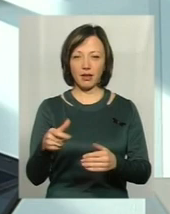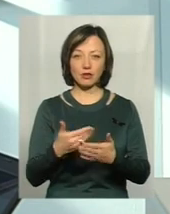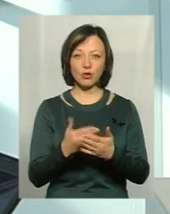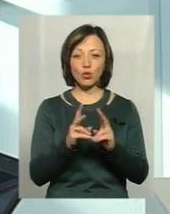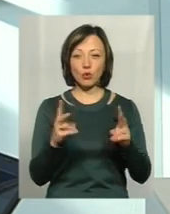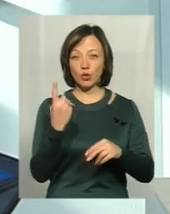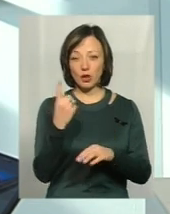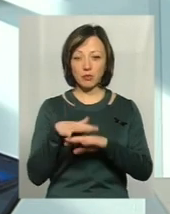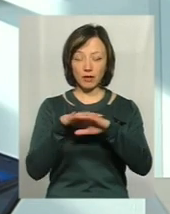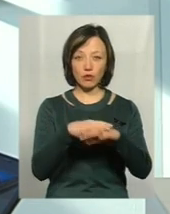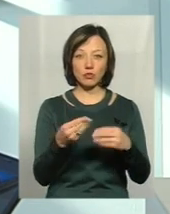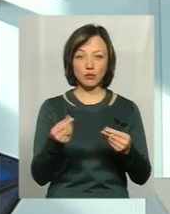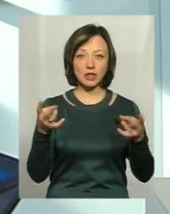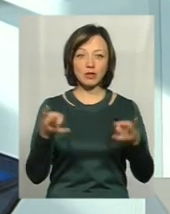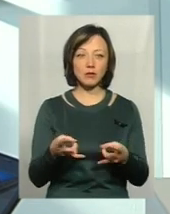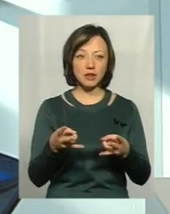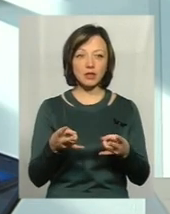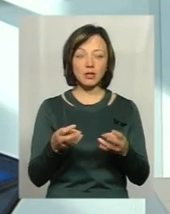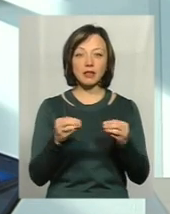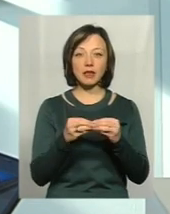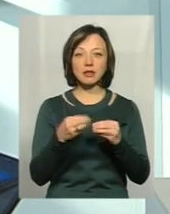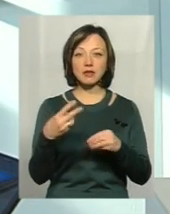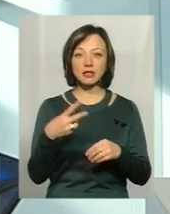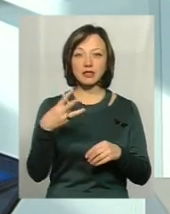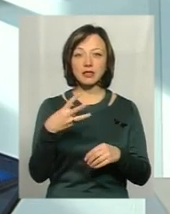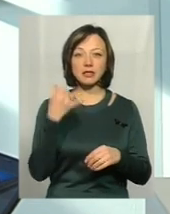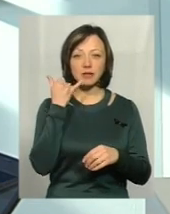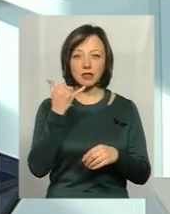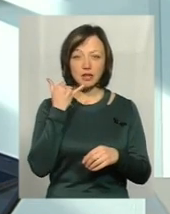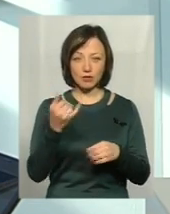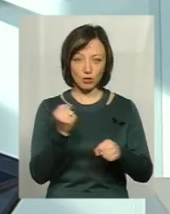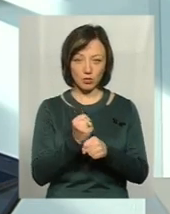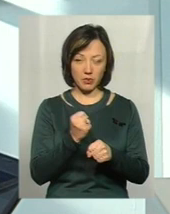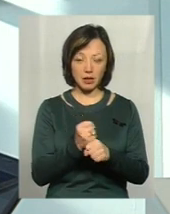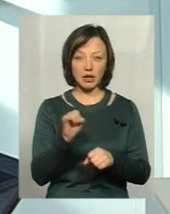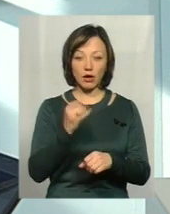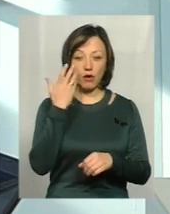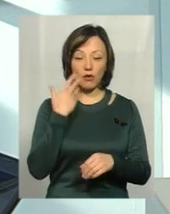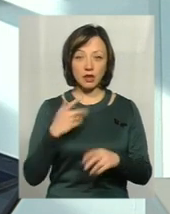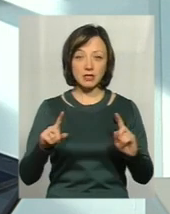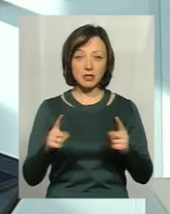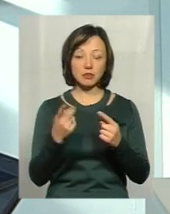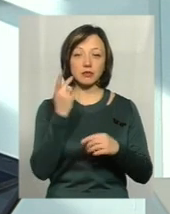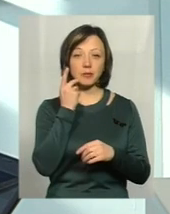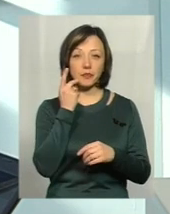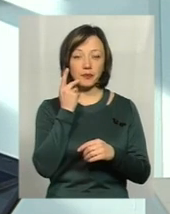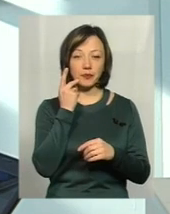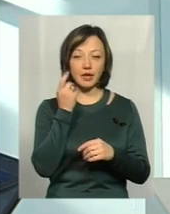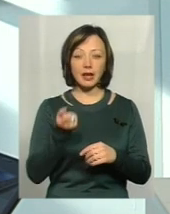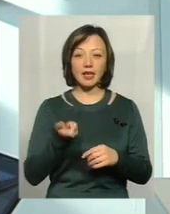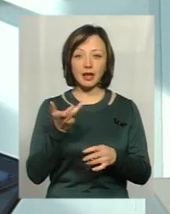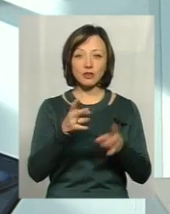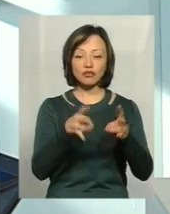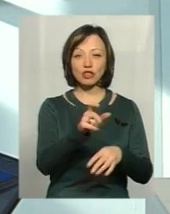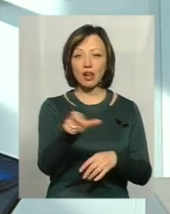щоб хтось один перерахував кошти, йому потрібно інколи 10-20-30 дзвінків зробити. І коли його затримують, як правило, кількість